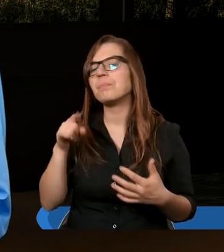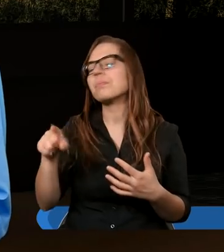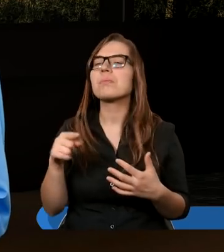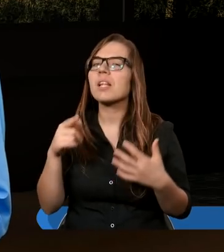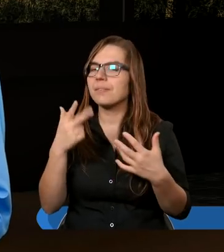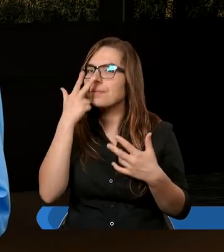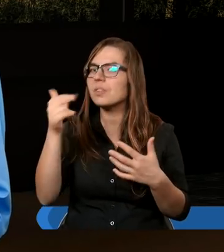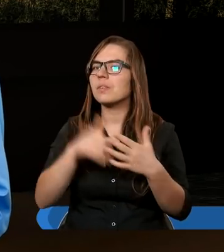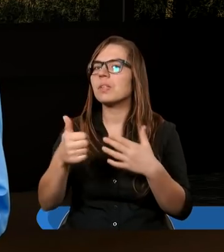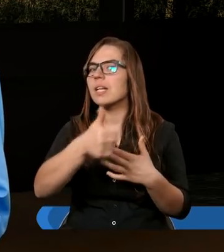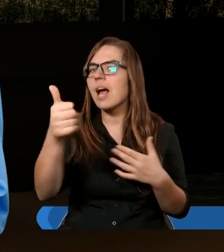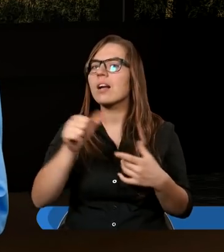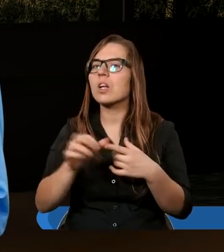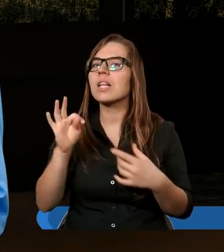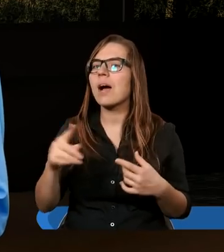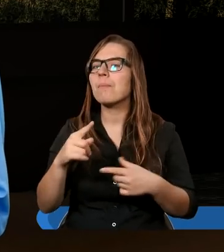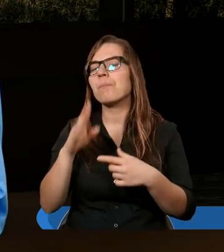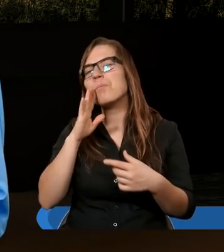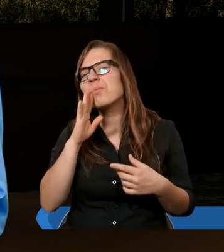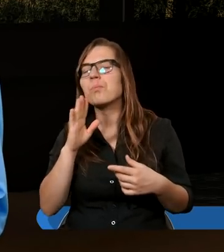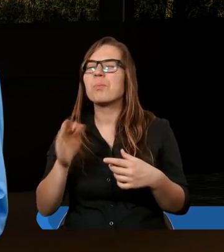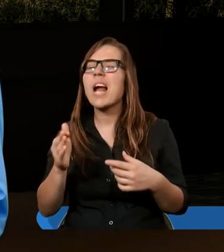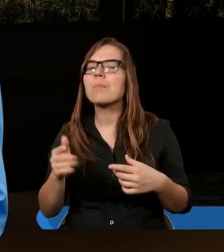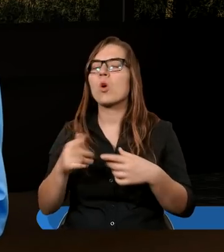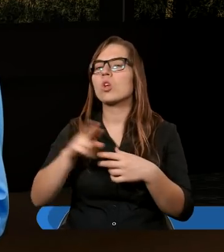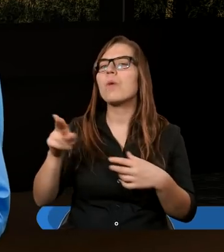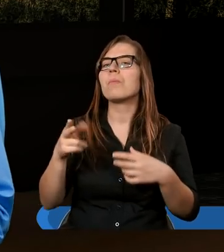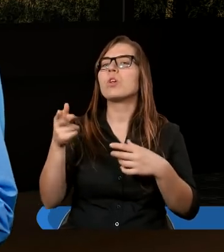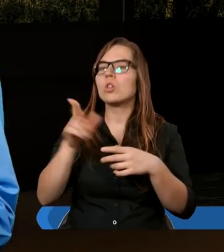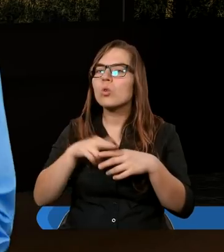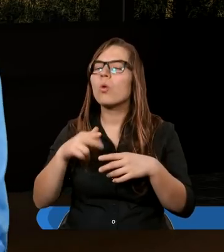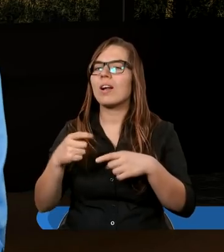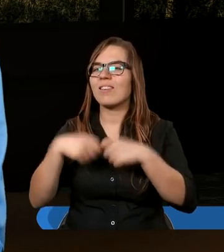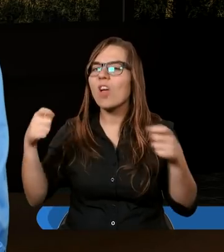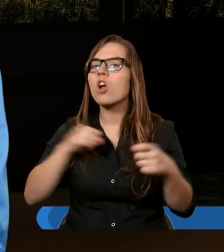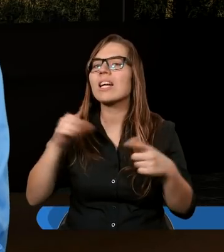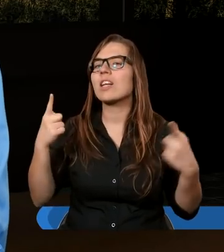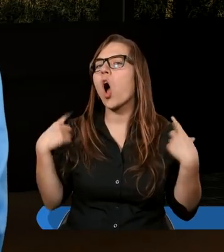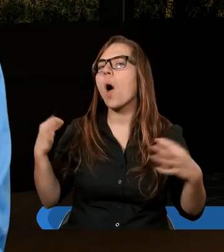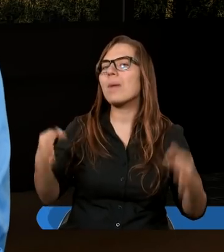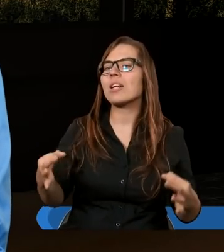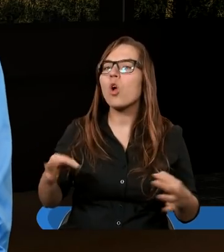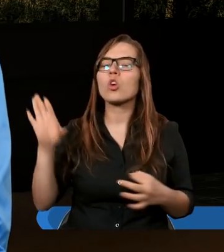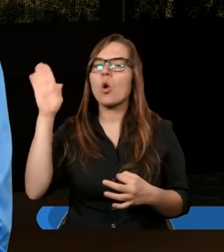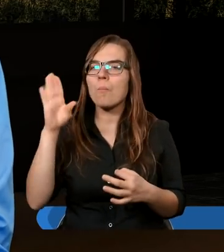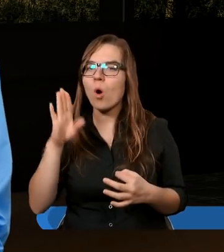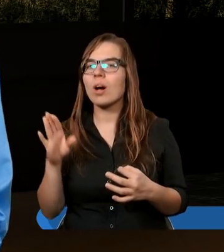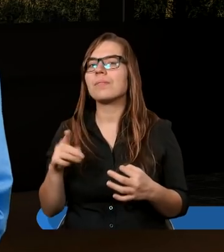powiedzieć, że jedność jest takim przymiotem, jest pewną cechą, która się wiąże z obecnością Boga. To, że oni